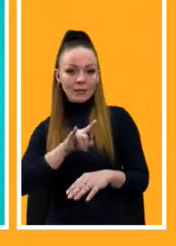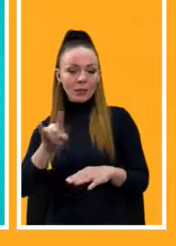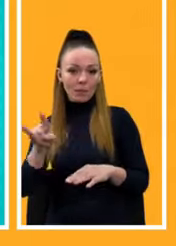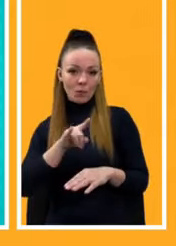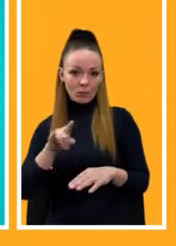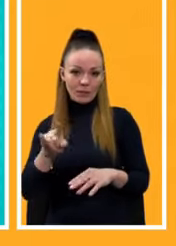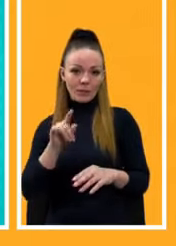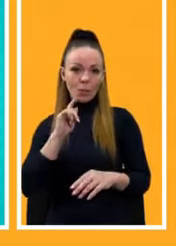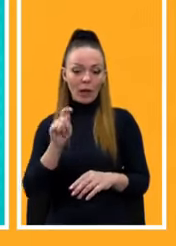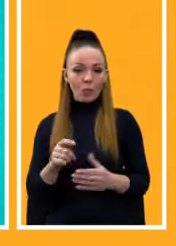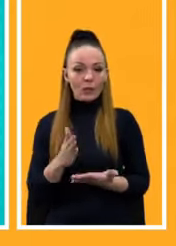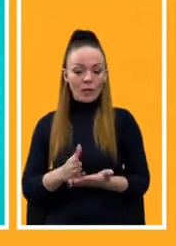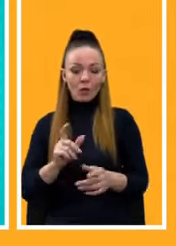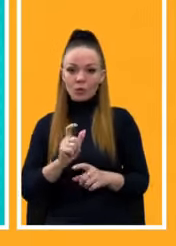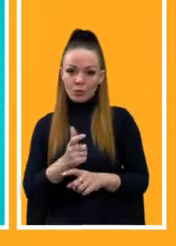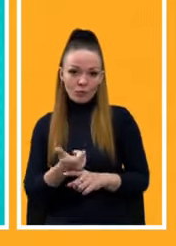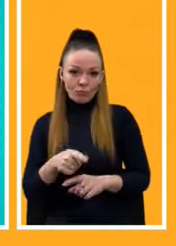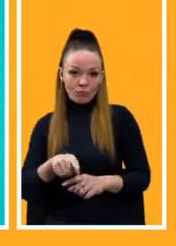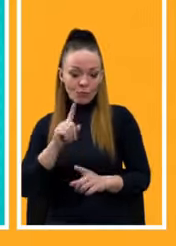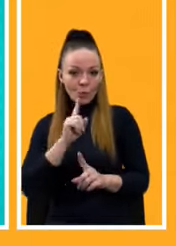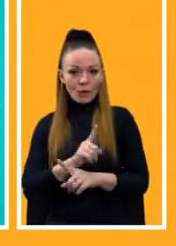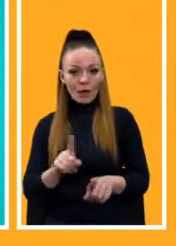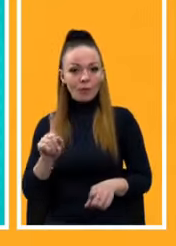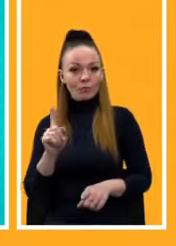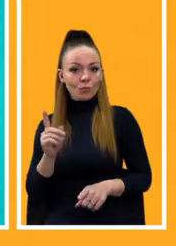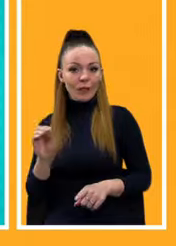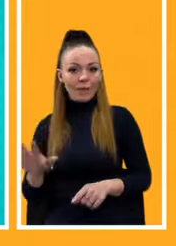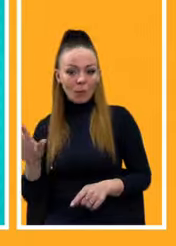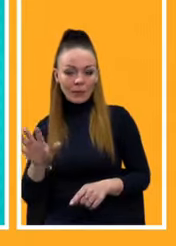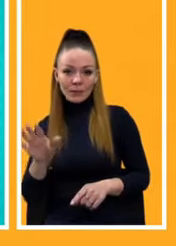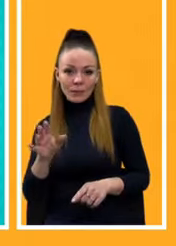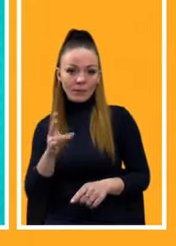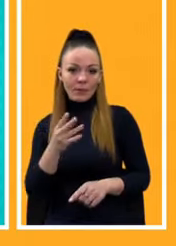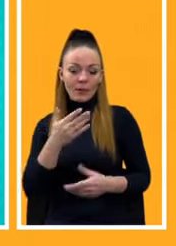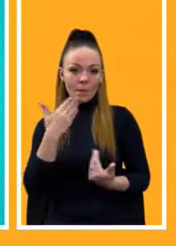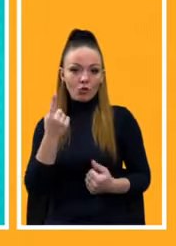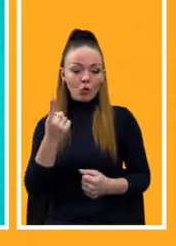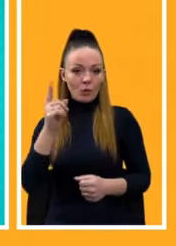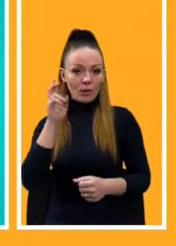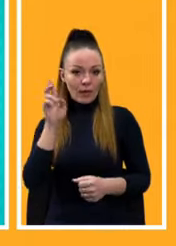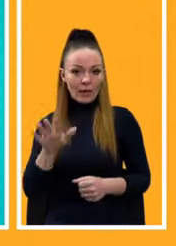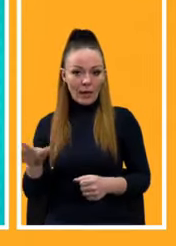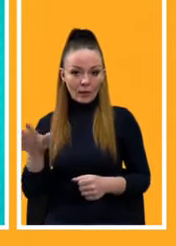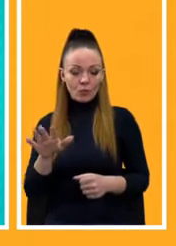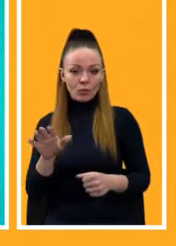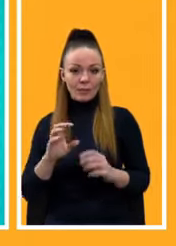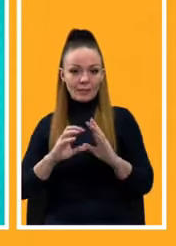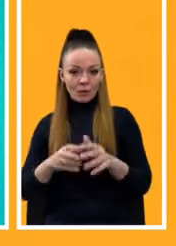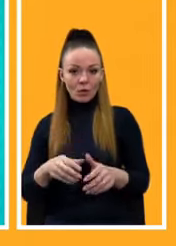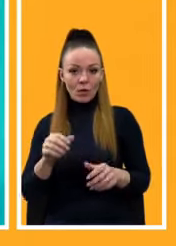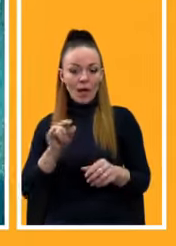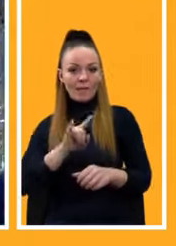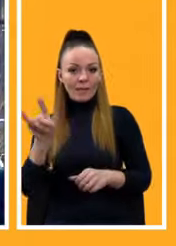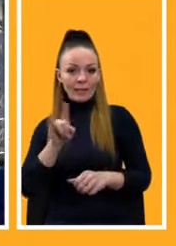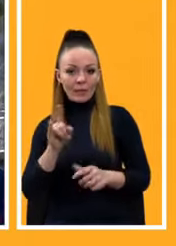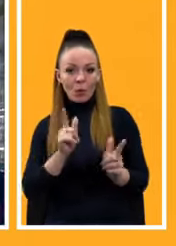дійсно унікальною, оскільки Європейський Союз не має жодної країною світу авіаційних угод саме на таких